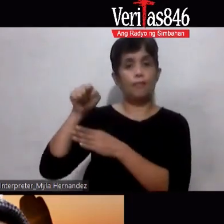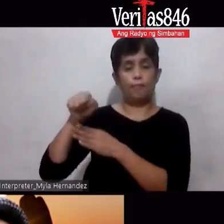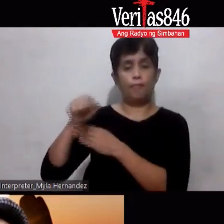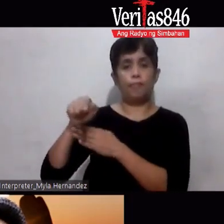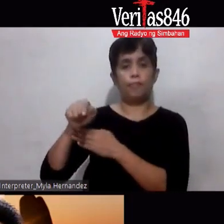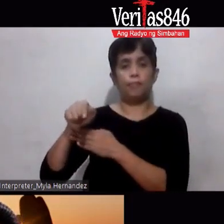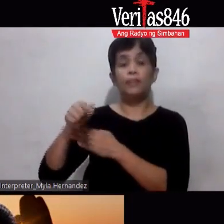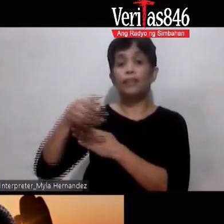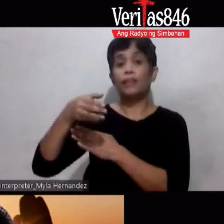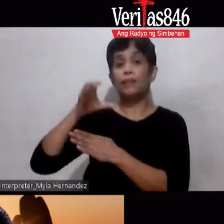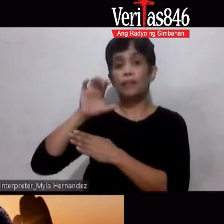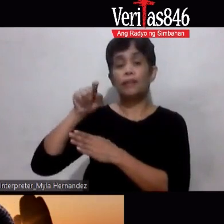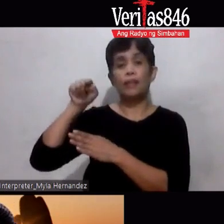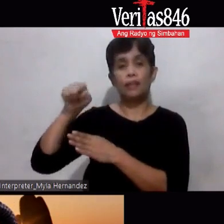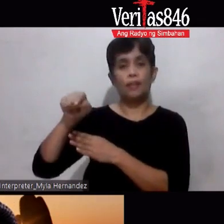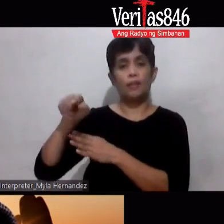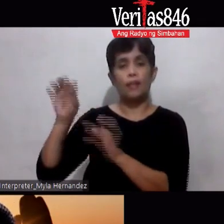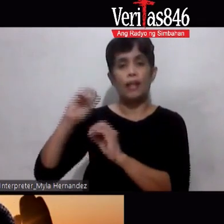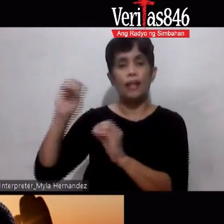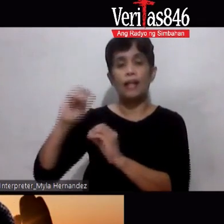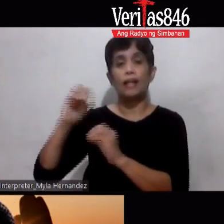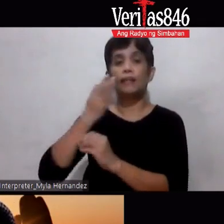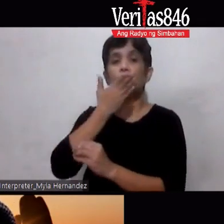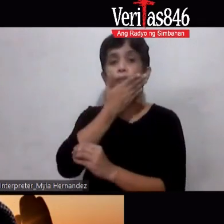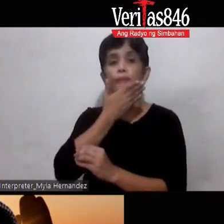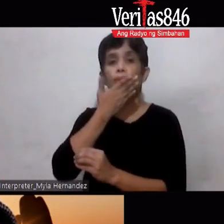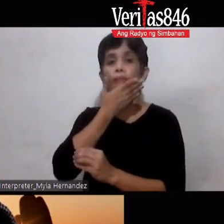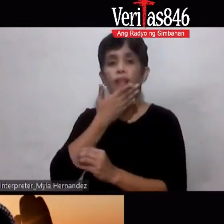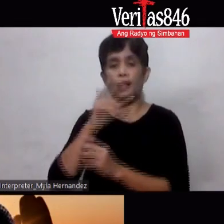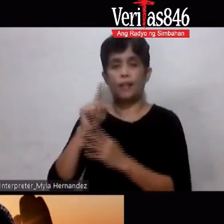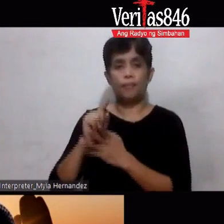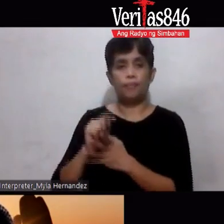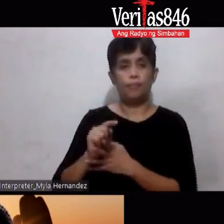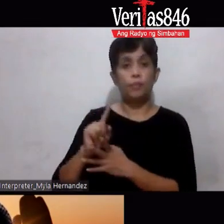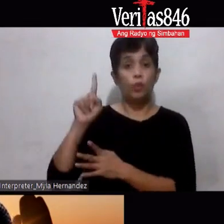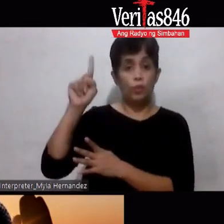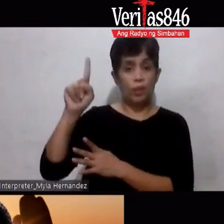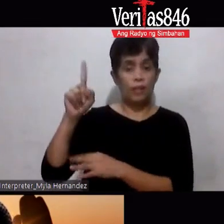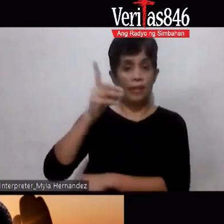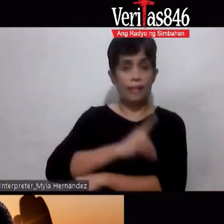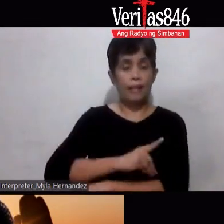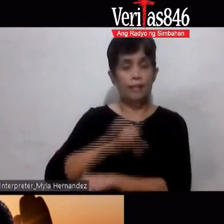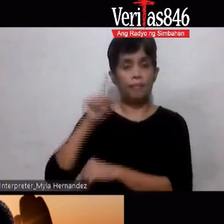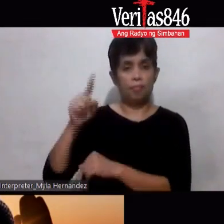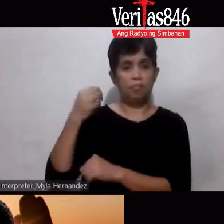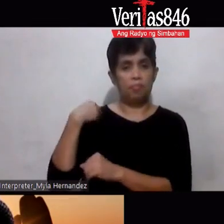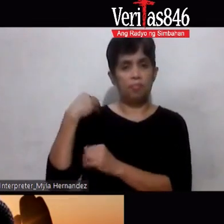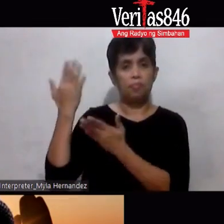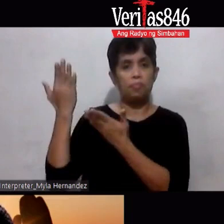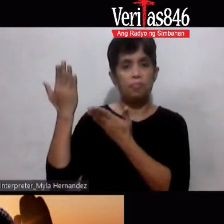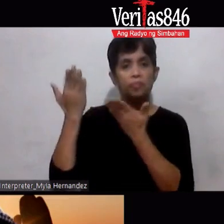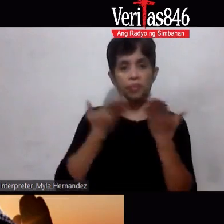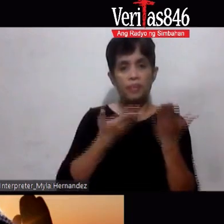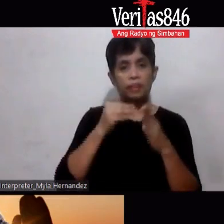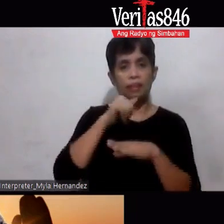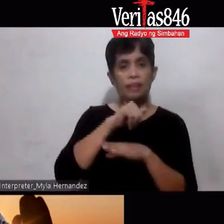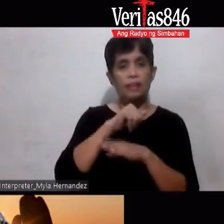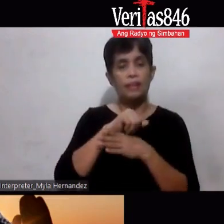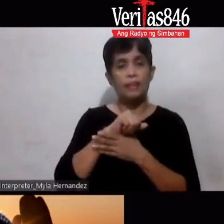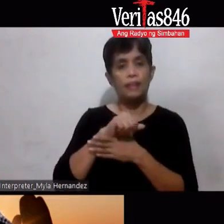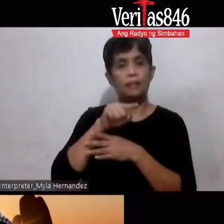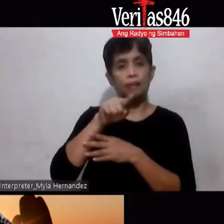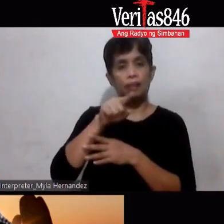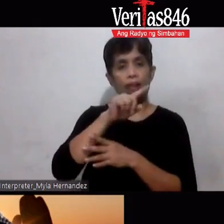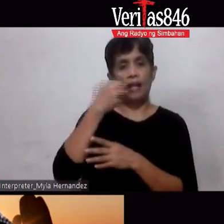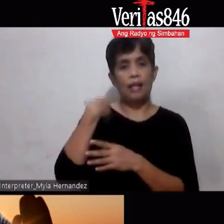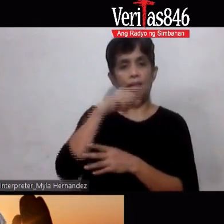sugar Okay Nung isang araw may nagpadala sa akin kasi may magzo-zoom magzo-zoom ano daw kami